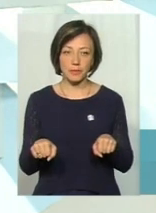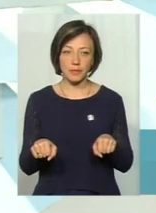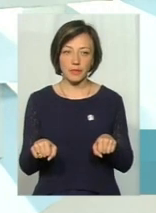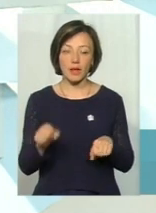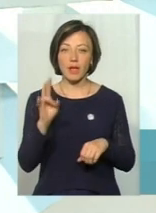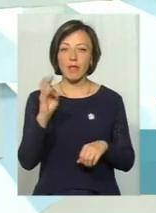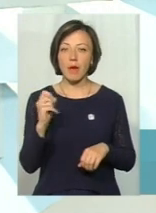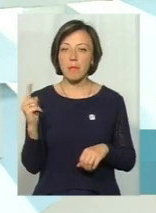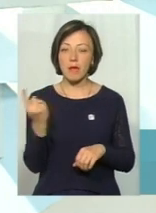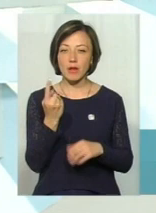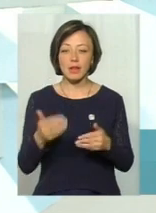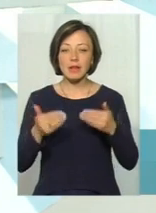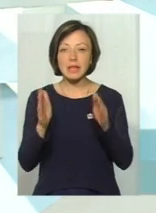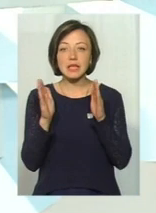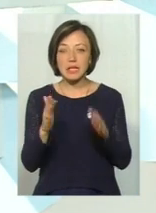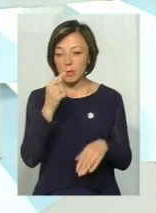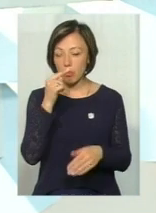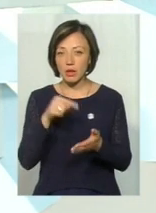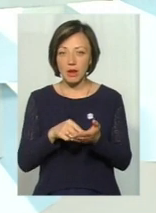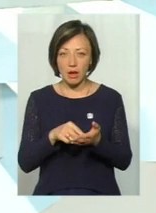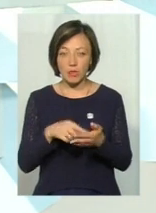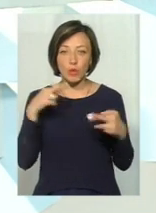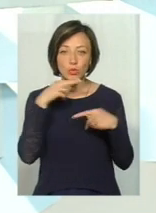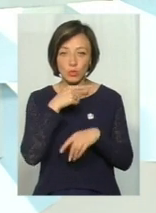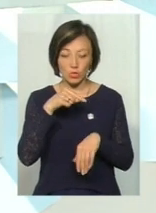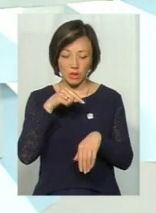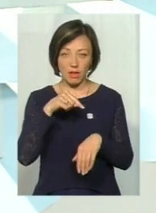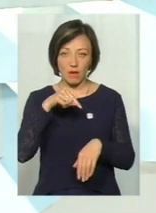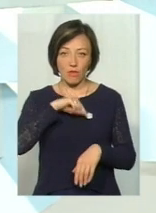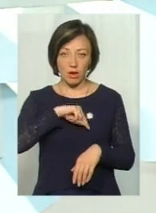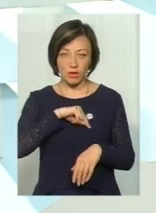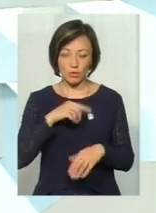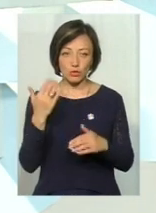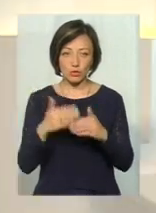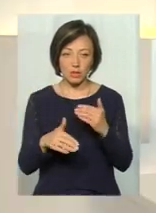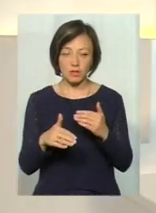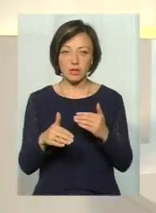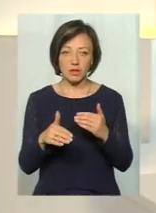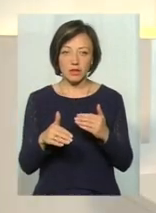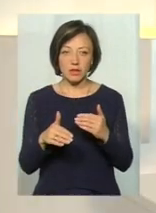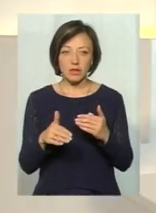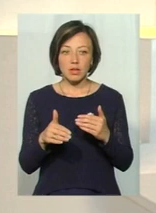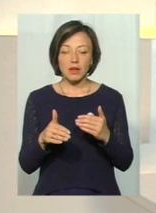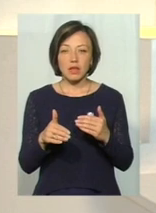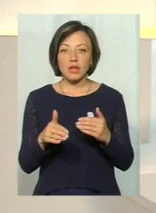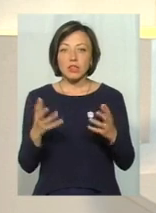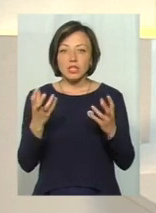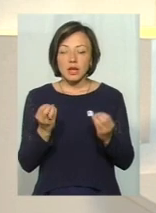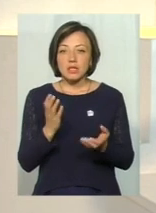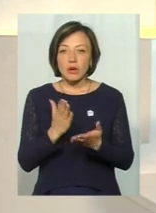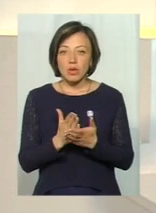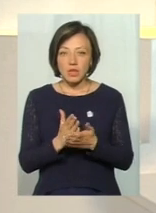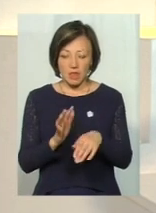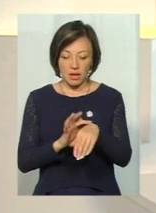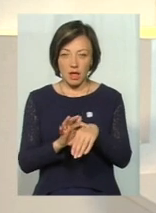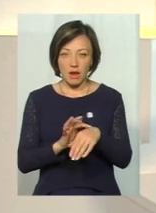першому ж етапі, як тільки потрапила отрута, та, яка вже потрапила корінне русло, там вже нічого не зробиш, а та, яка ще знаходиться